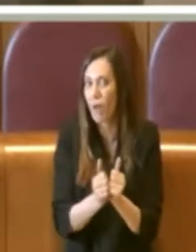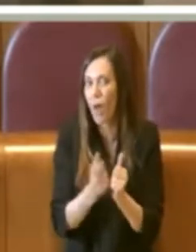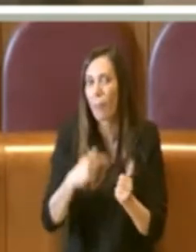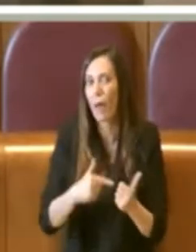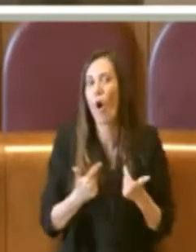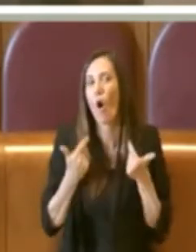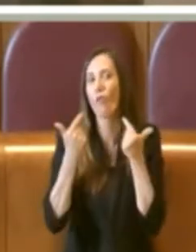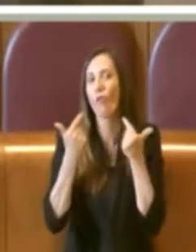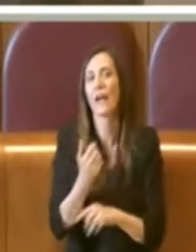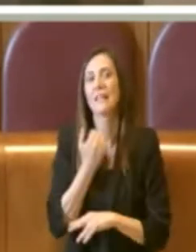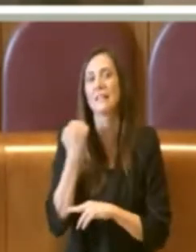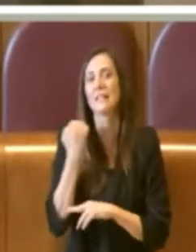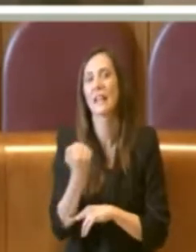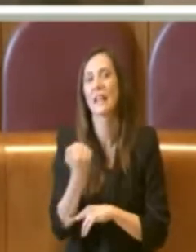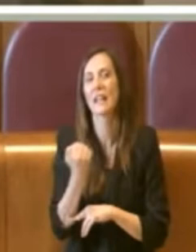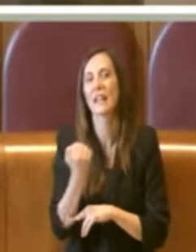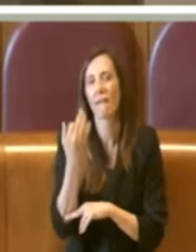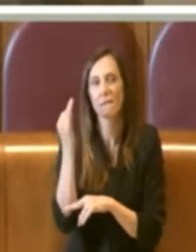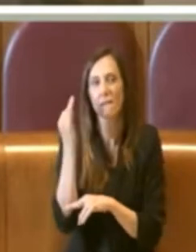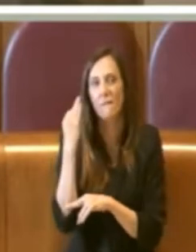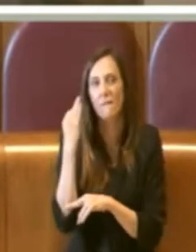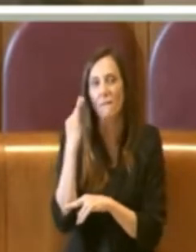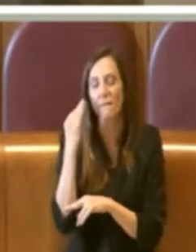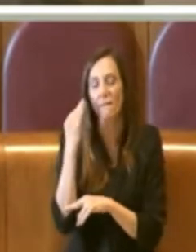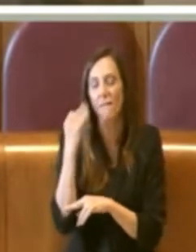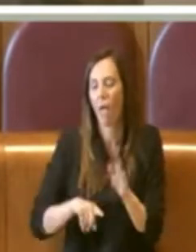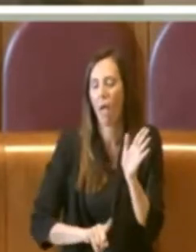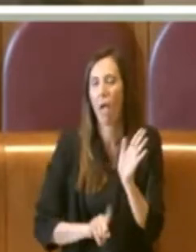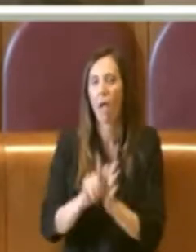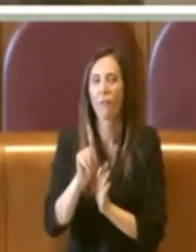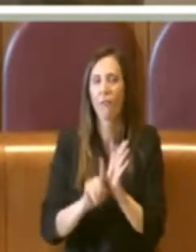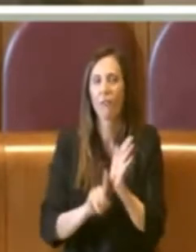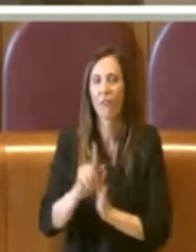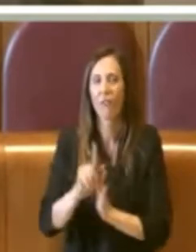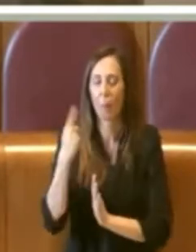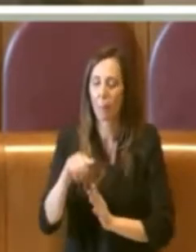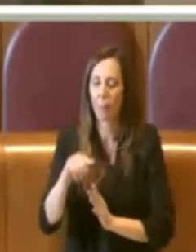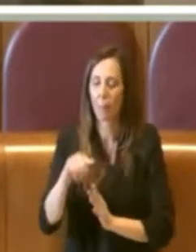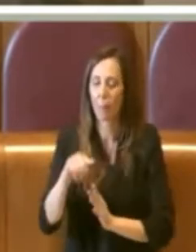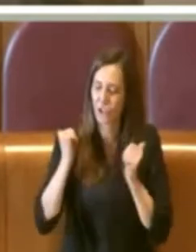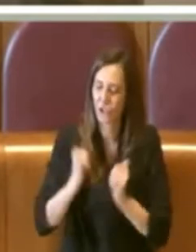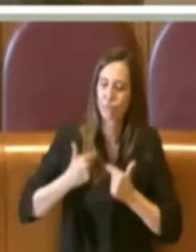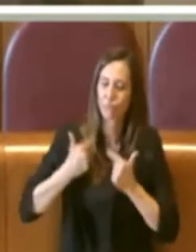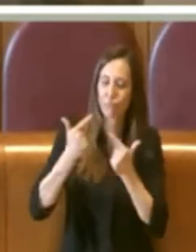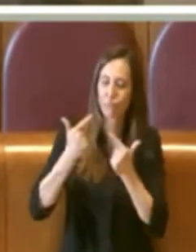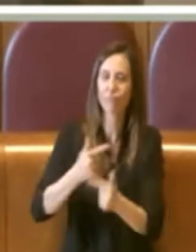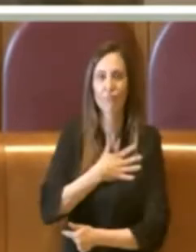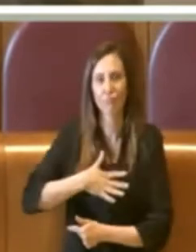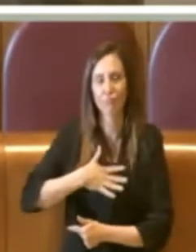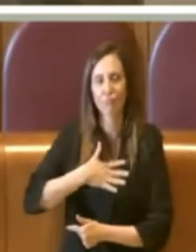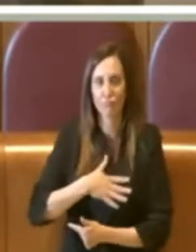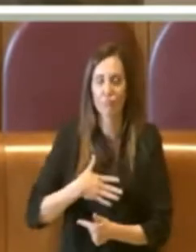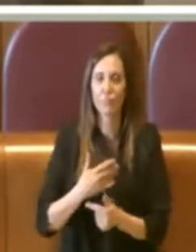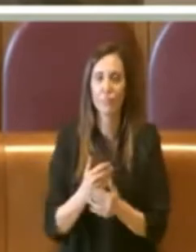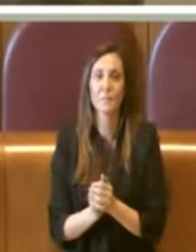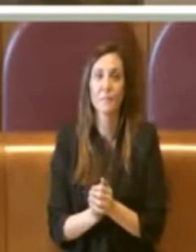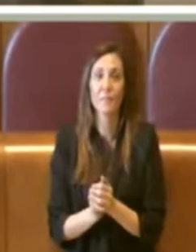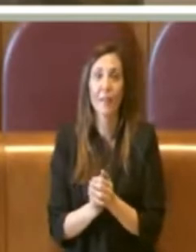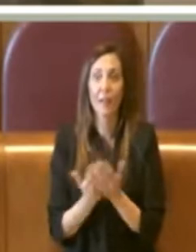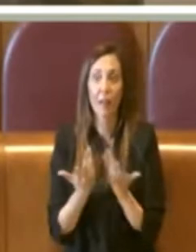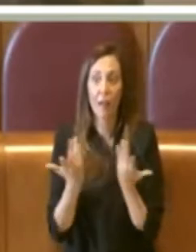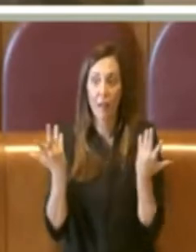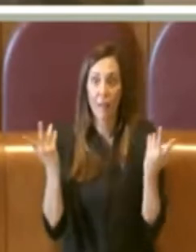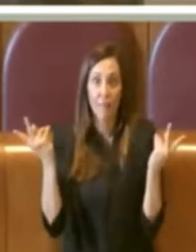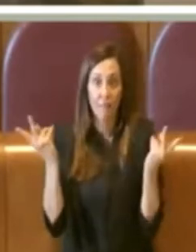servizio sempre più efficiente e efficace per i cittadini. Ci sono sicuramente ad oggi